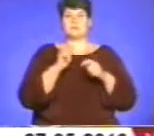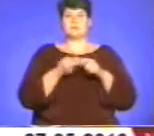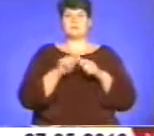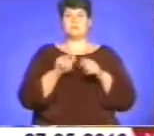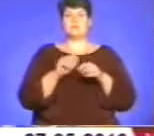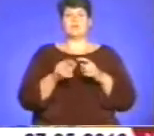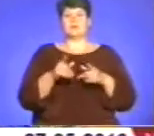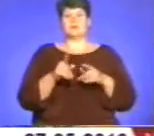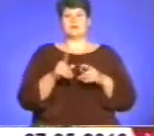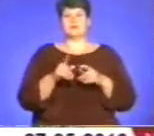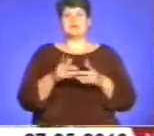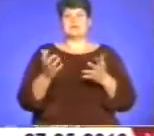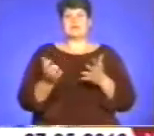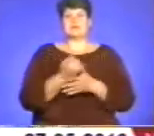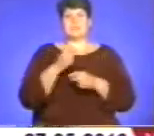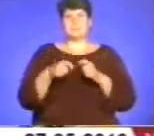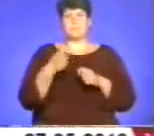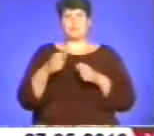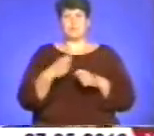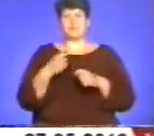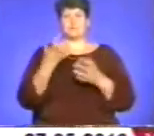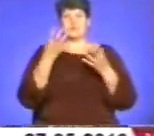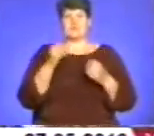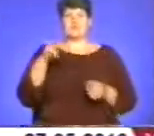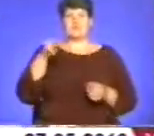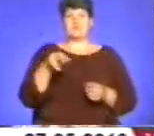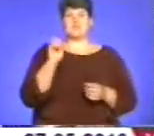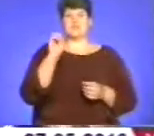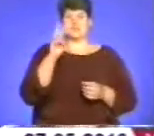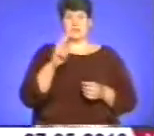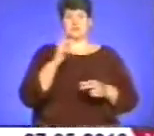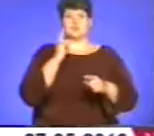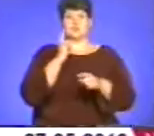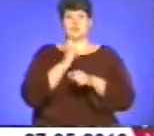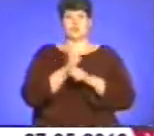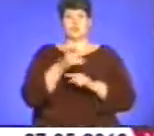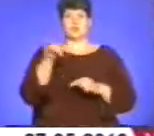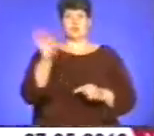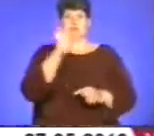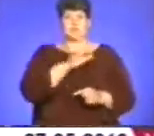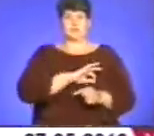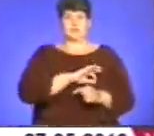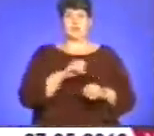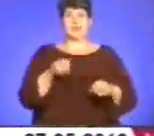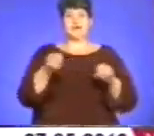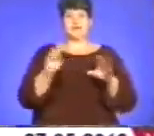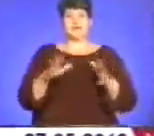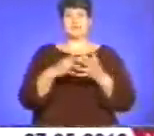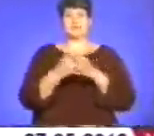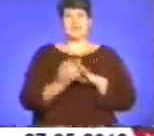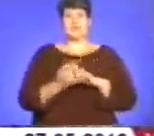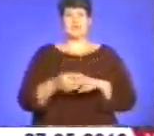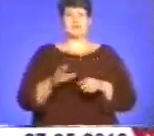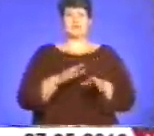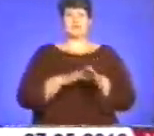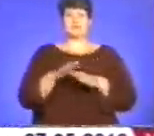сміттєзвалища. Знайшли порушення і ще у 2012-му заборонили його експлуатацію. Рішення у селі не виконували, тож